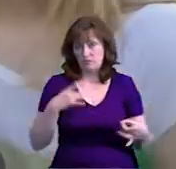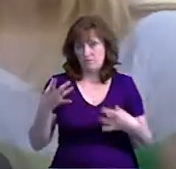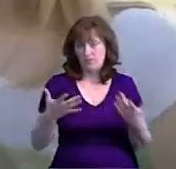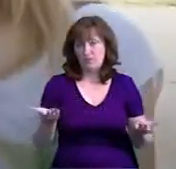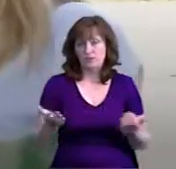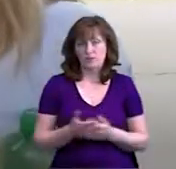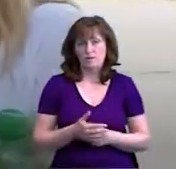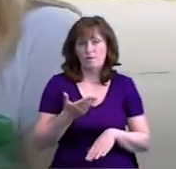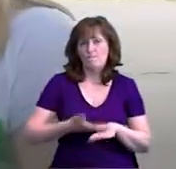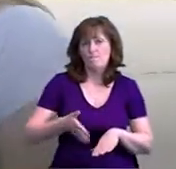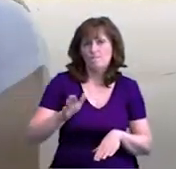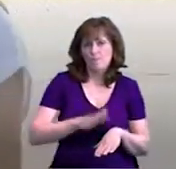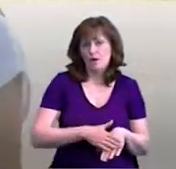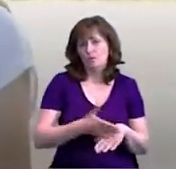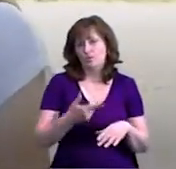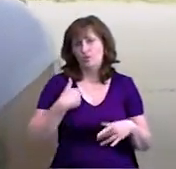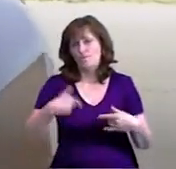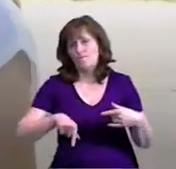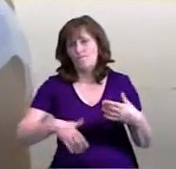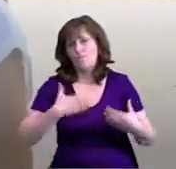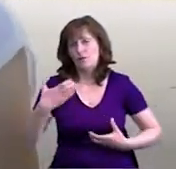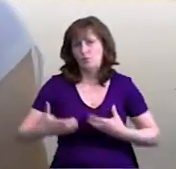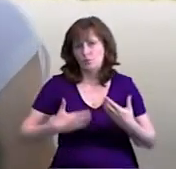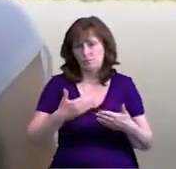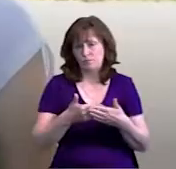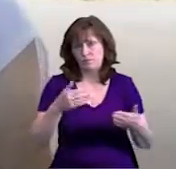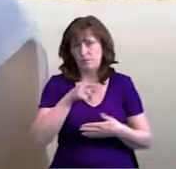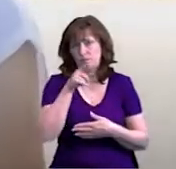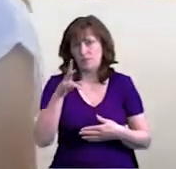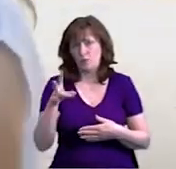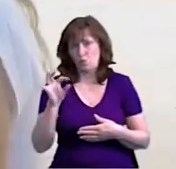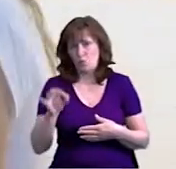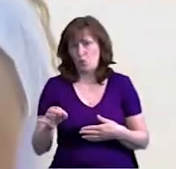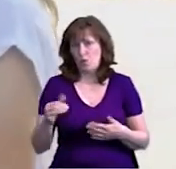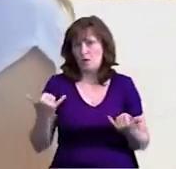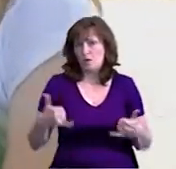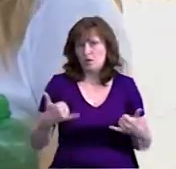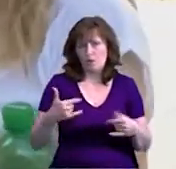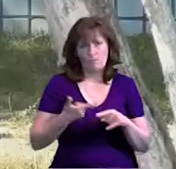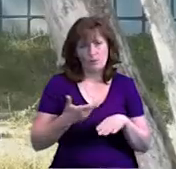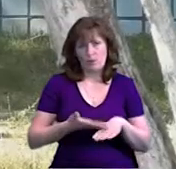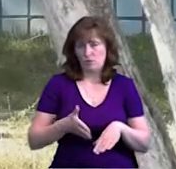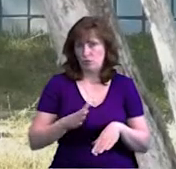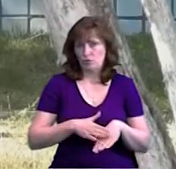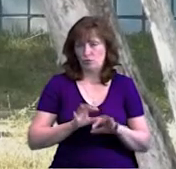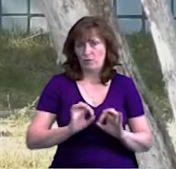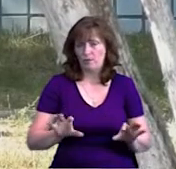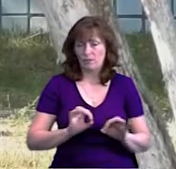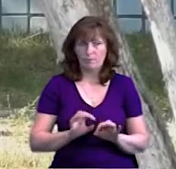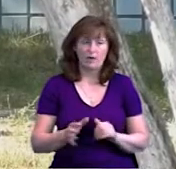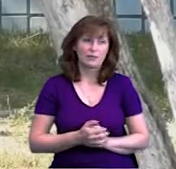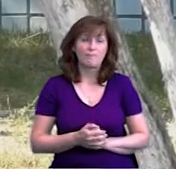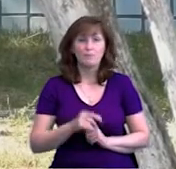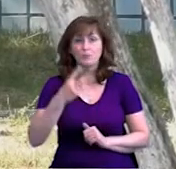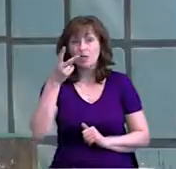Важко, добиранням, волнуюся, як оце перед ЗНО. Хімія – це ще жолий предмет. Дві з половиною години,